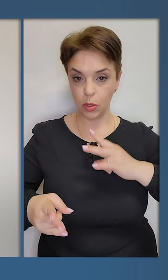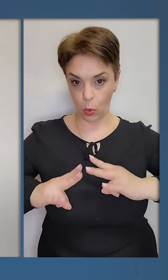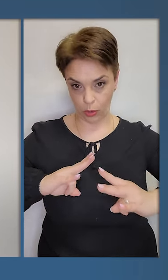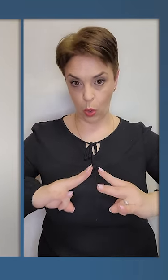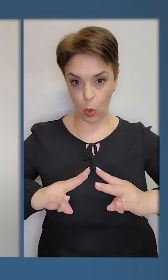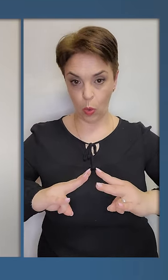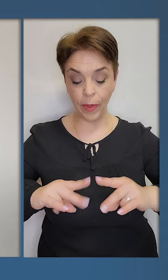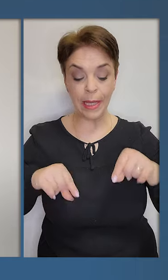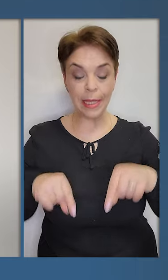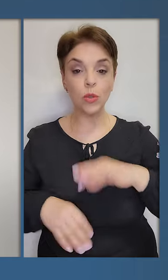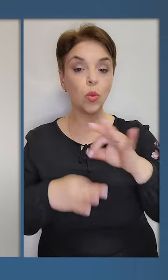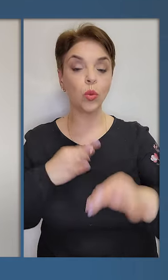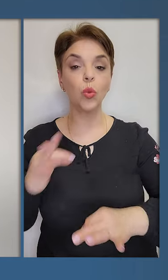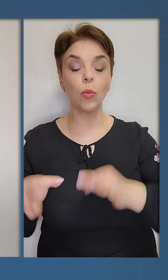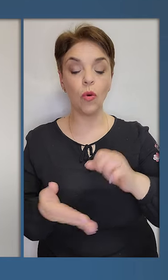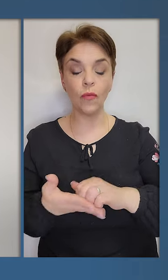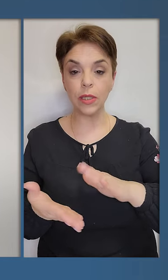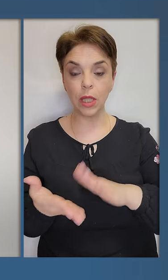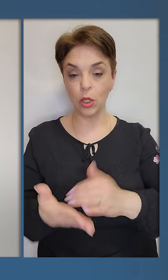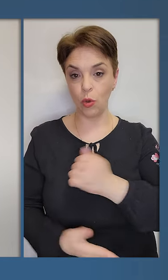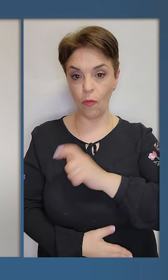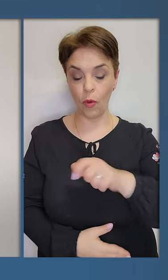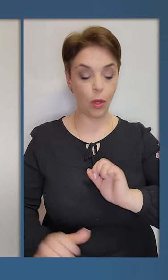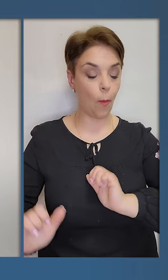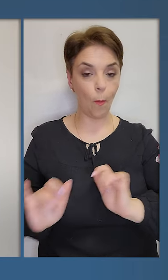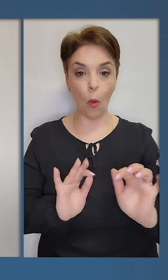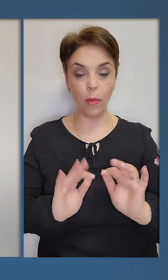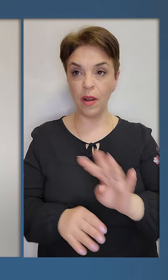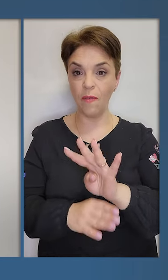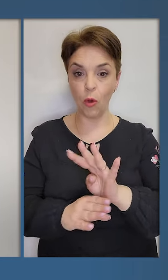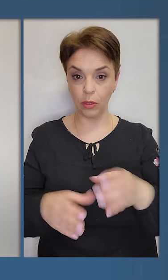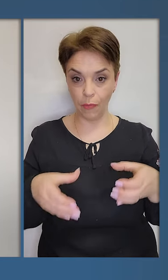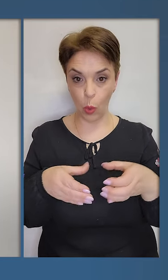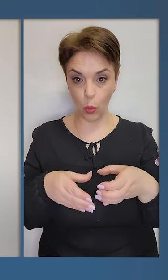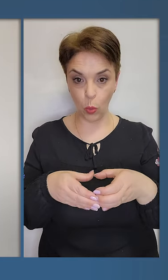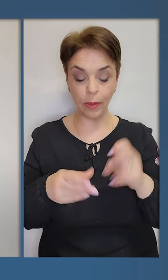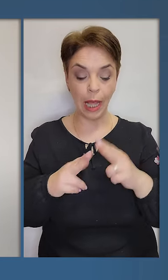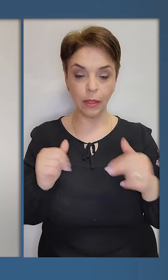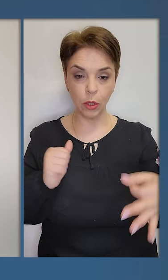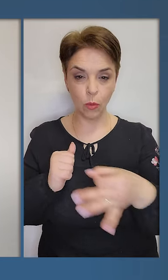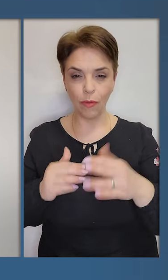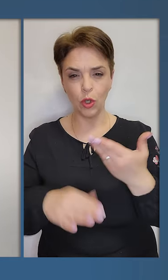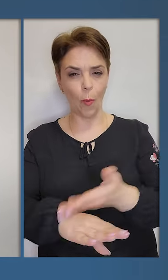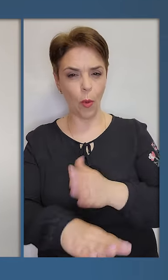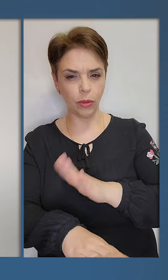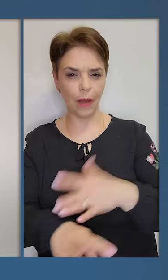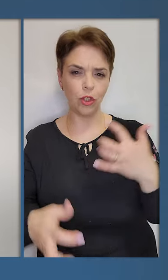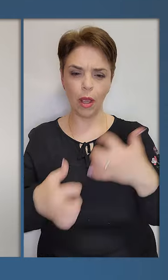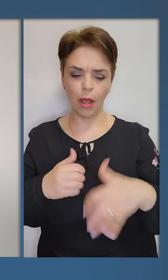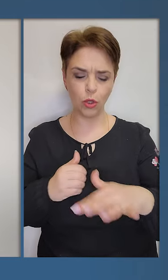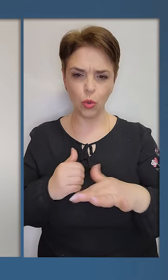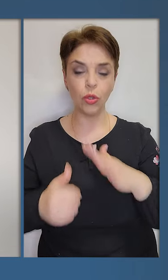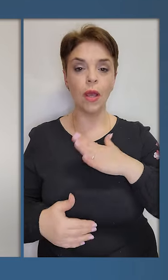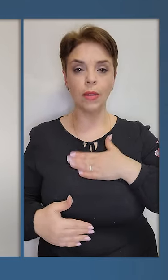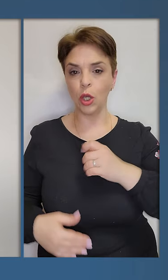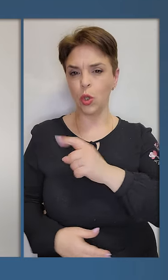від російського терору. За цю добу відзначились воїни мобільних вогневих груп на Дніпровщині, Полтавщині,